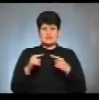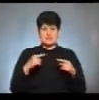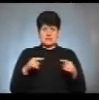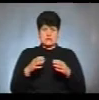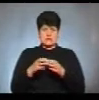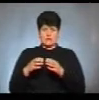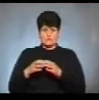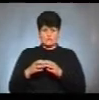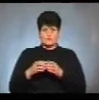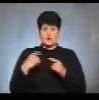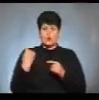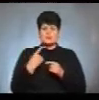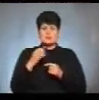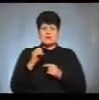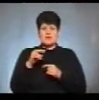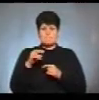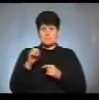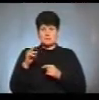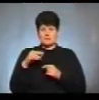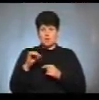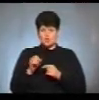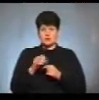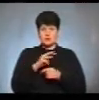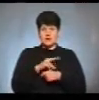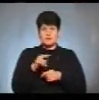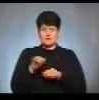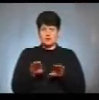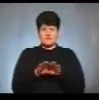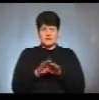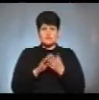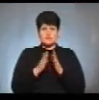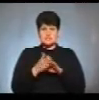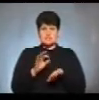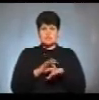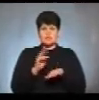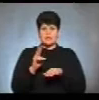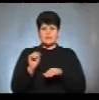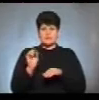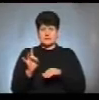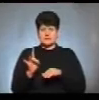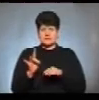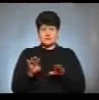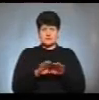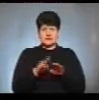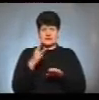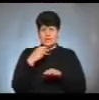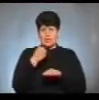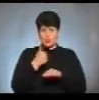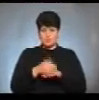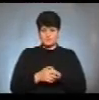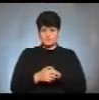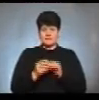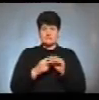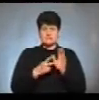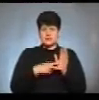Обласний епідеміолог Марія Павельєва порівняла ситуацію із захворюваністю на кір за останні три роки. В